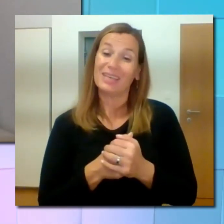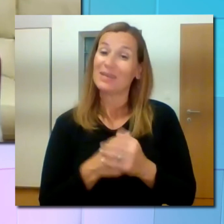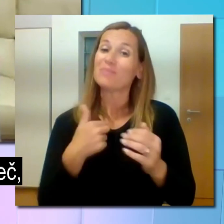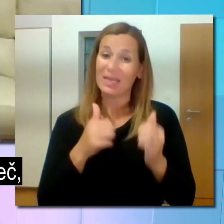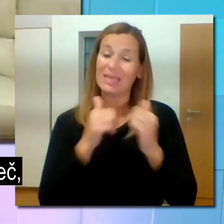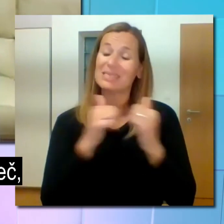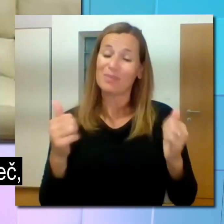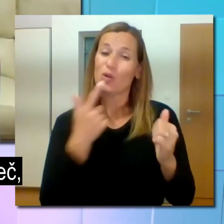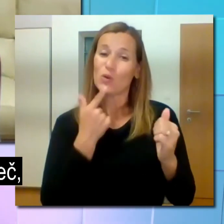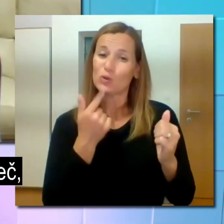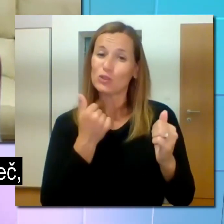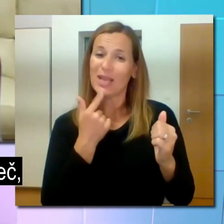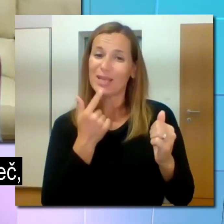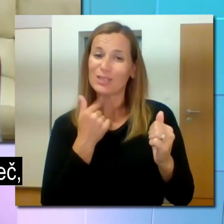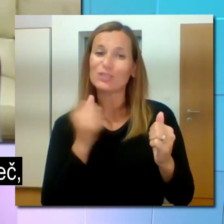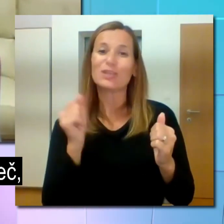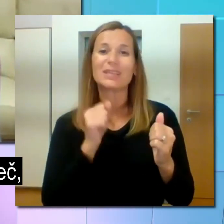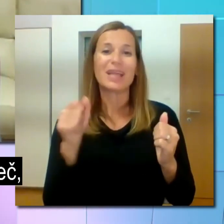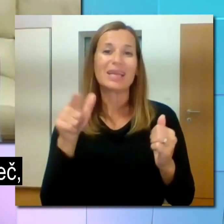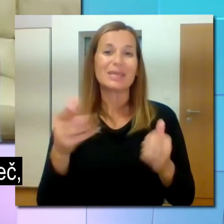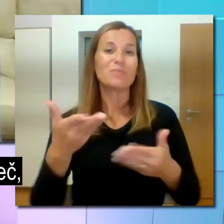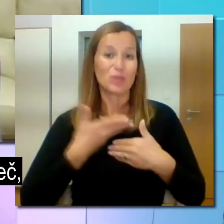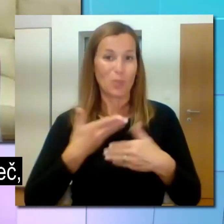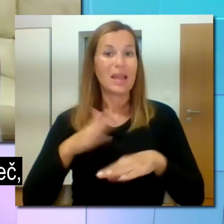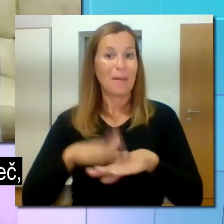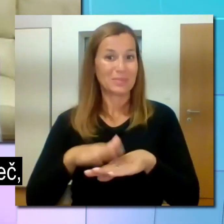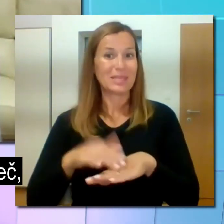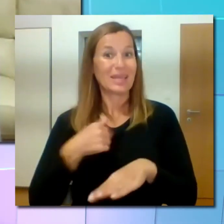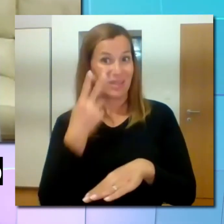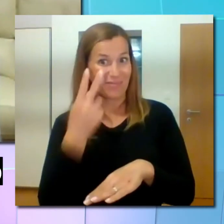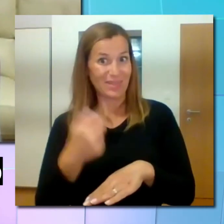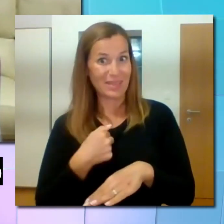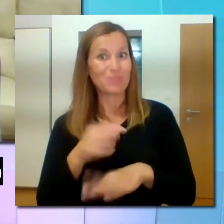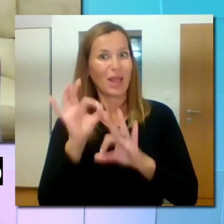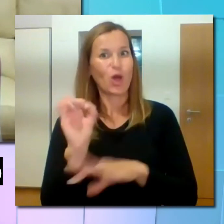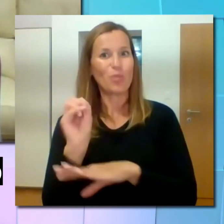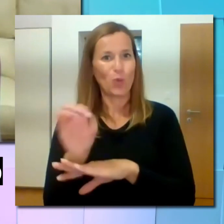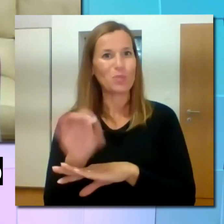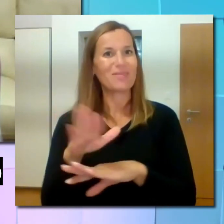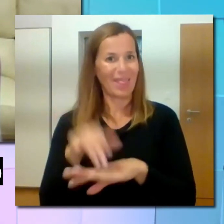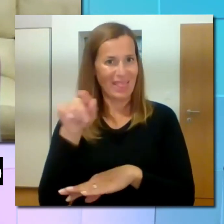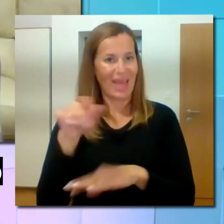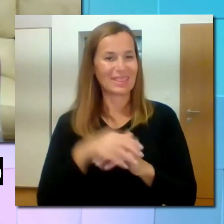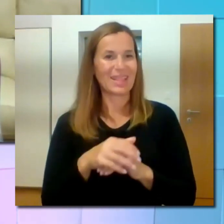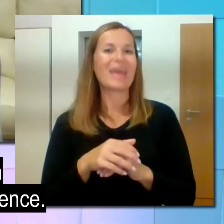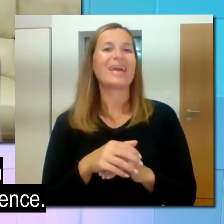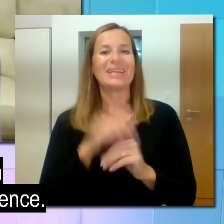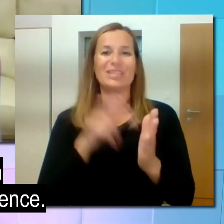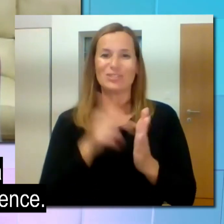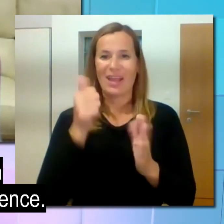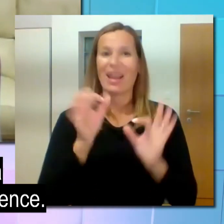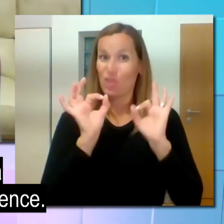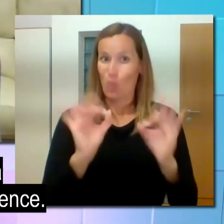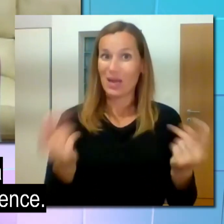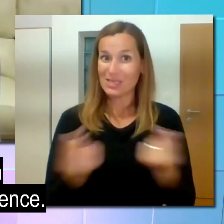Darje, zemno mi je všeč, da si pridobila psa, ker vidim, da je zemno dobro vpliva na te, tako da je